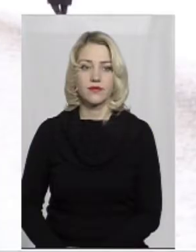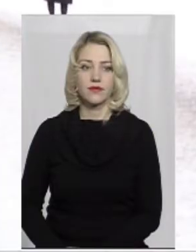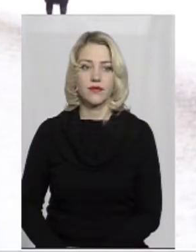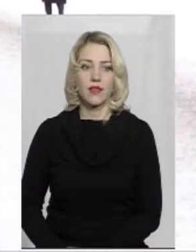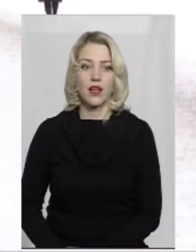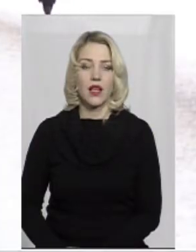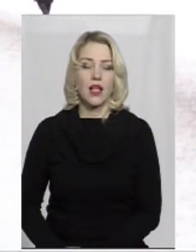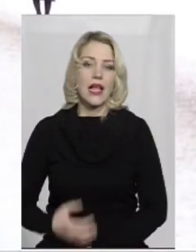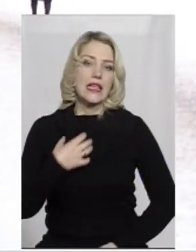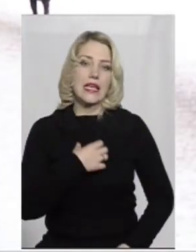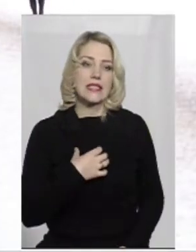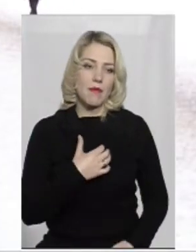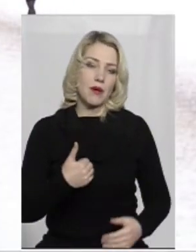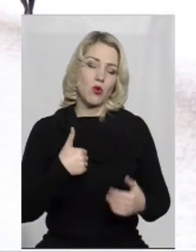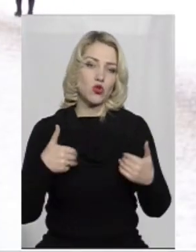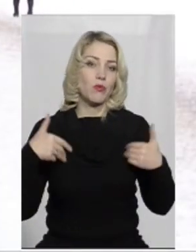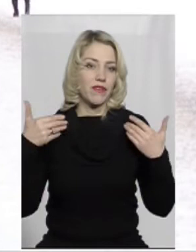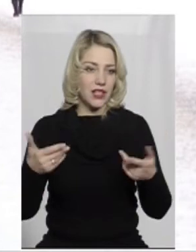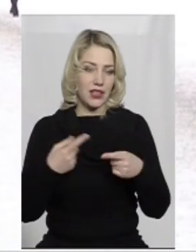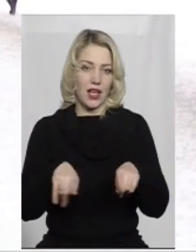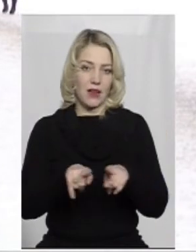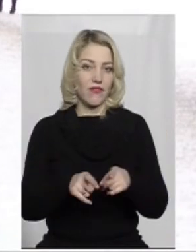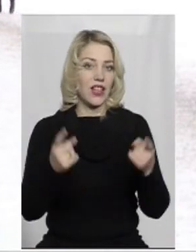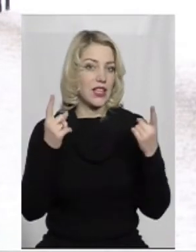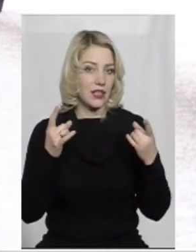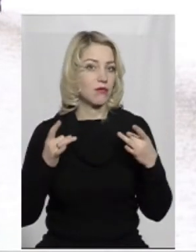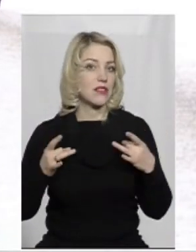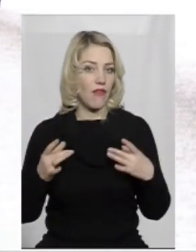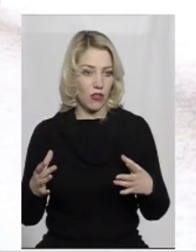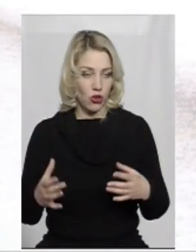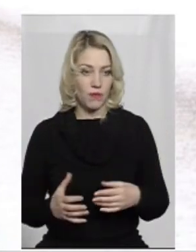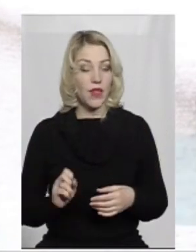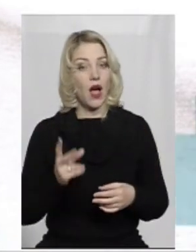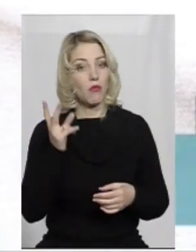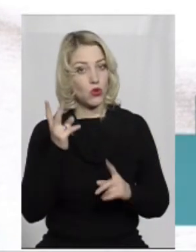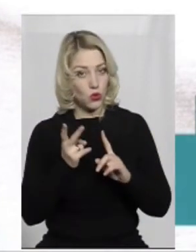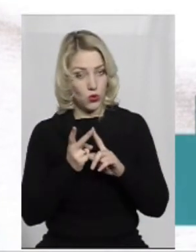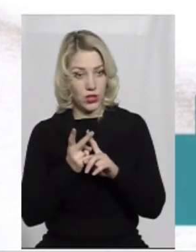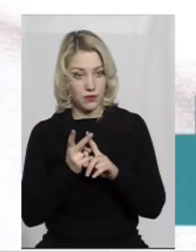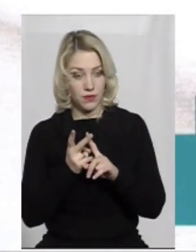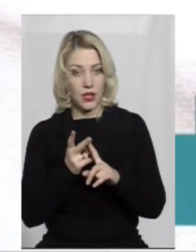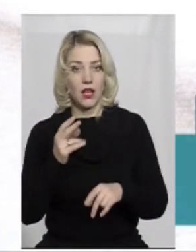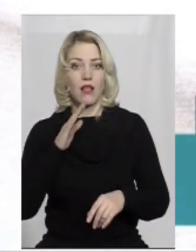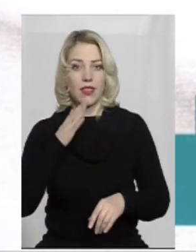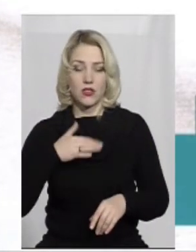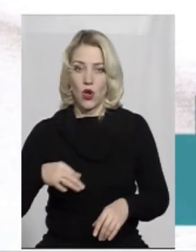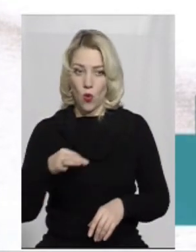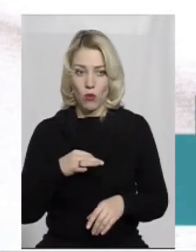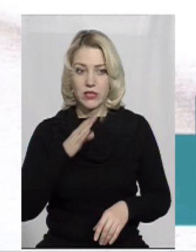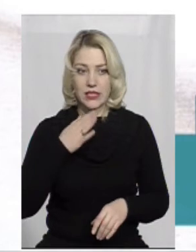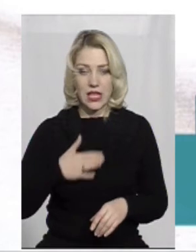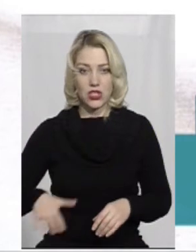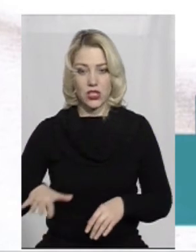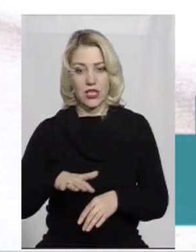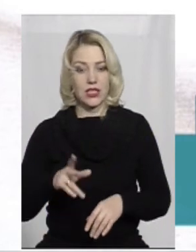Насамперед, я хочу привітатися таким величним святом. А по-друге, наша область, наш край